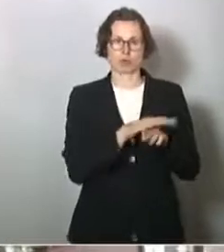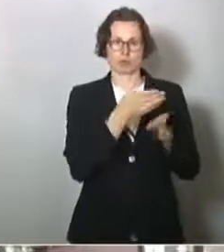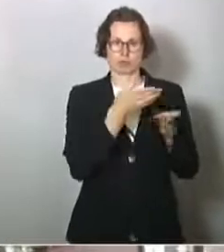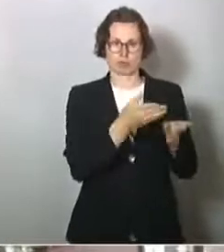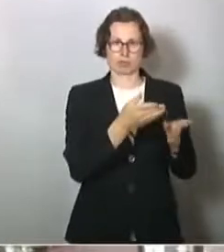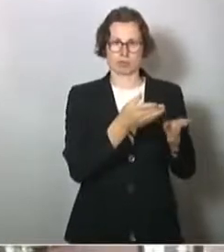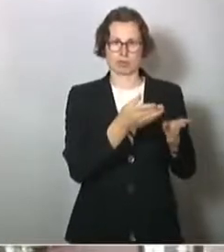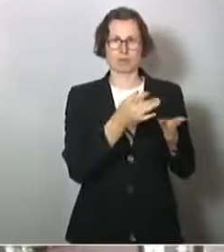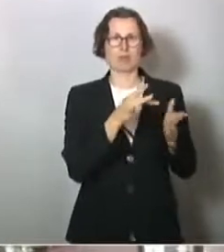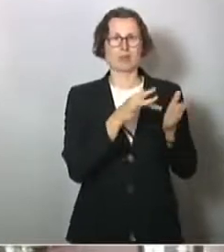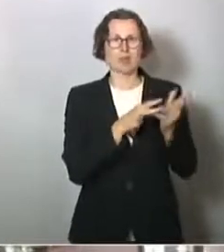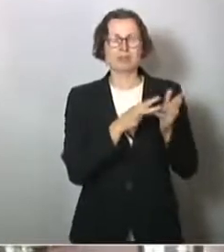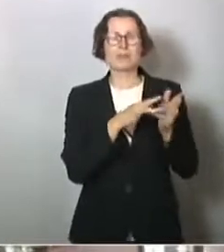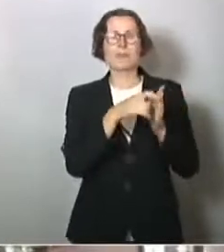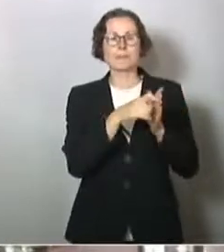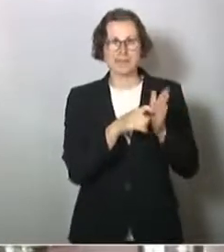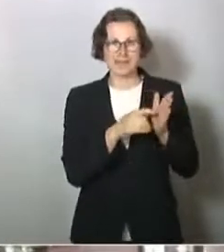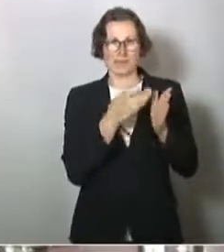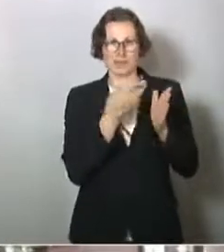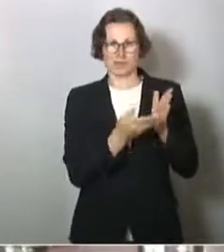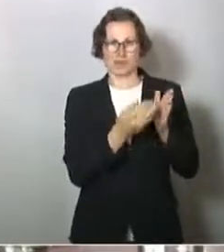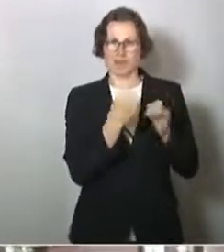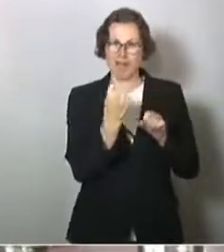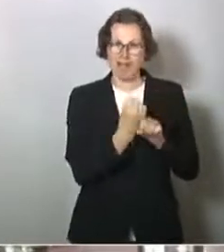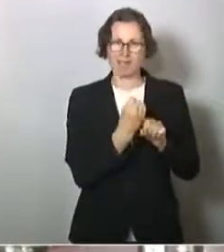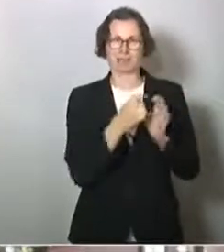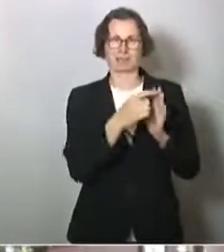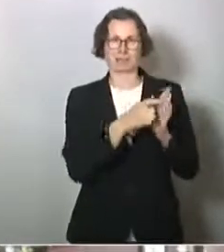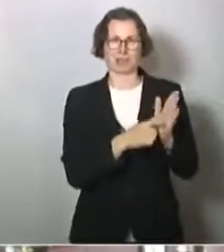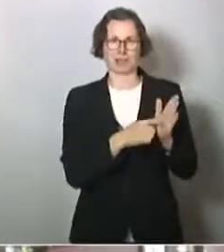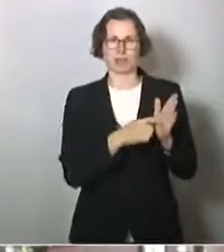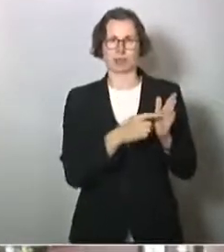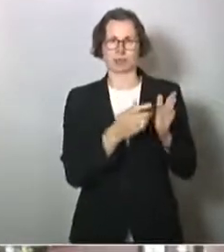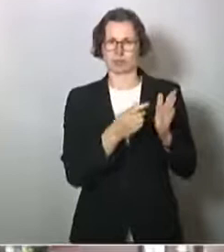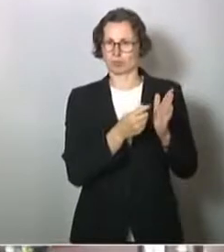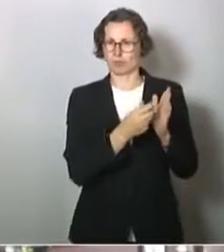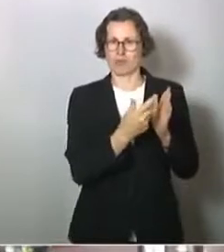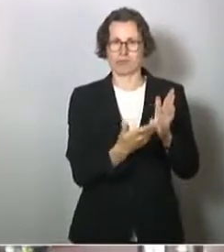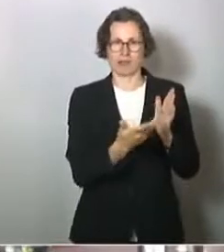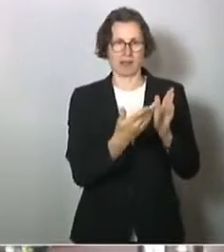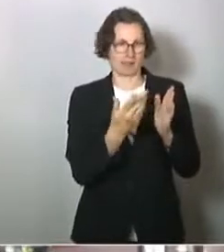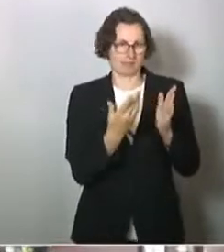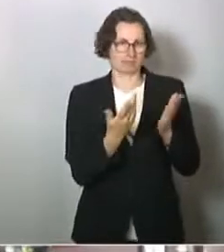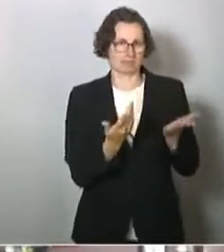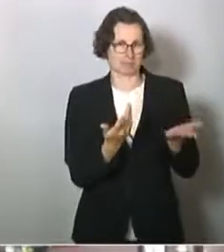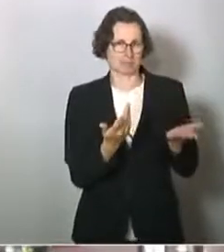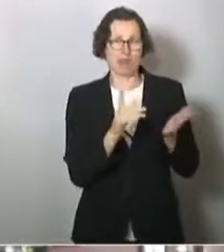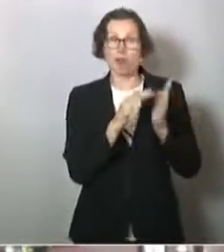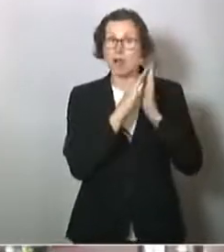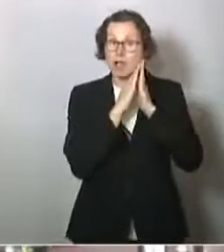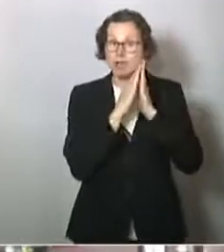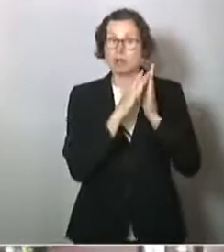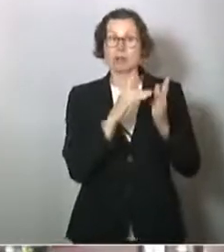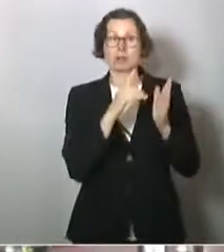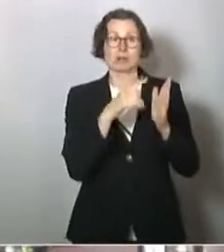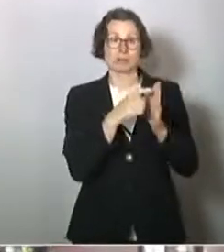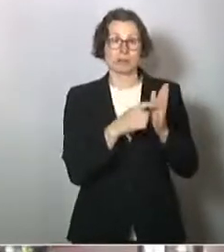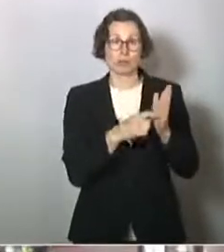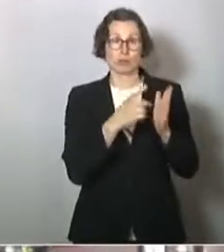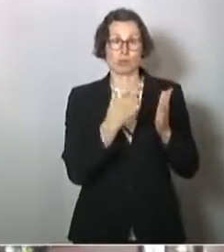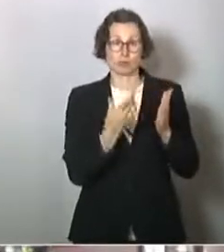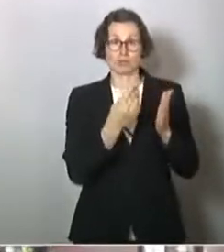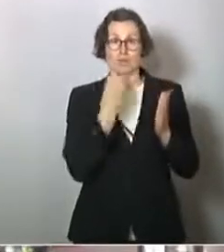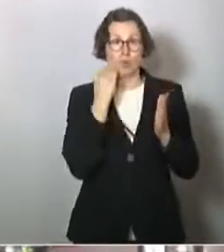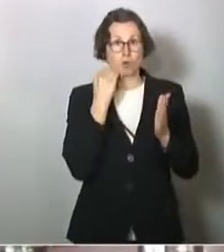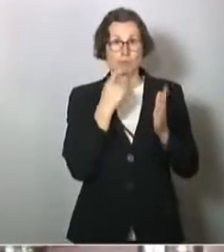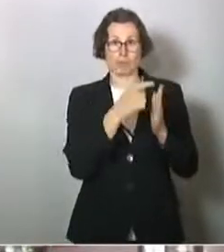Bedingungen eine Rolle spielen, Arbeitsbedingungen und auch eben dann Wohnbedingungen, Übernachtungsbedingungen,